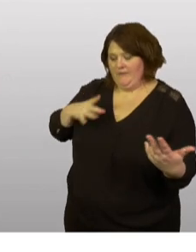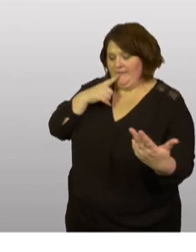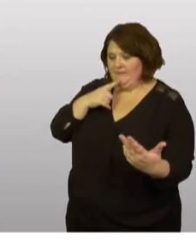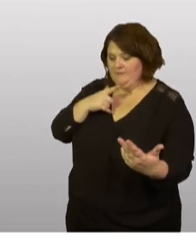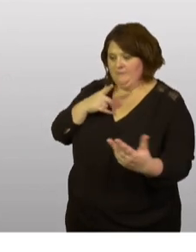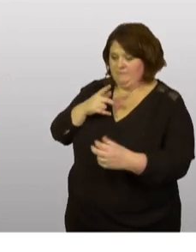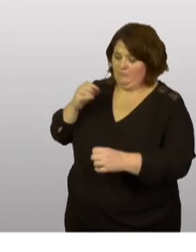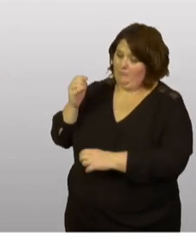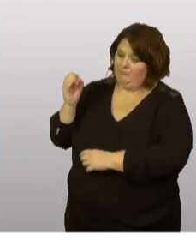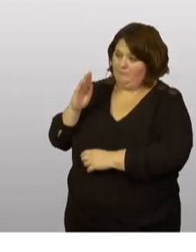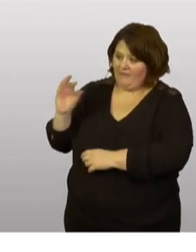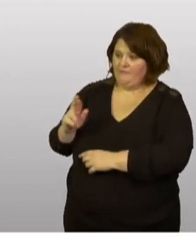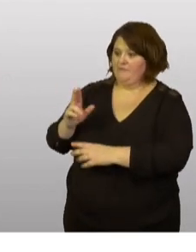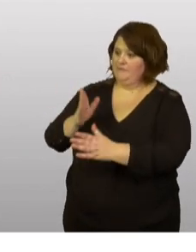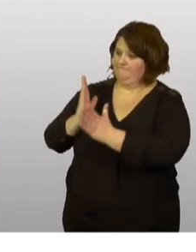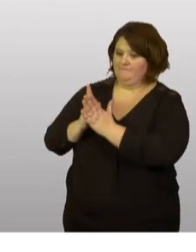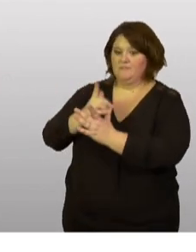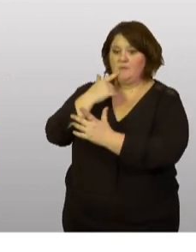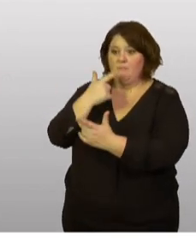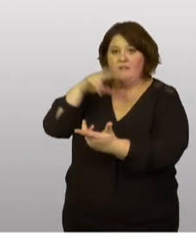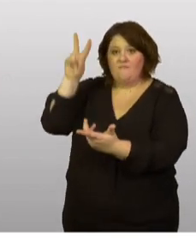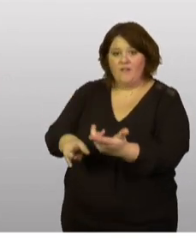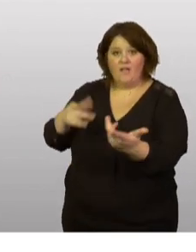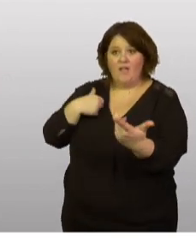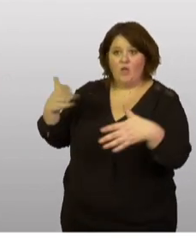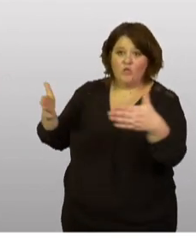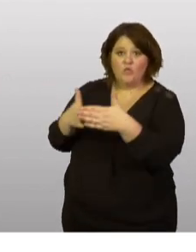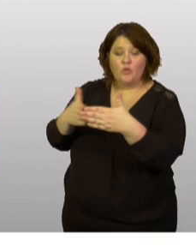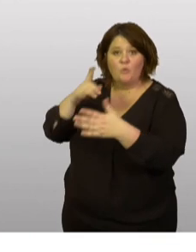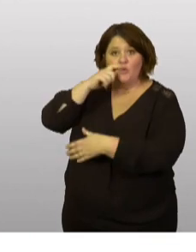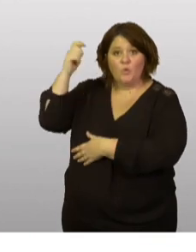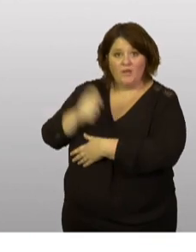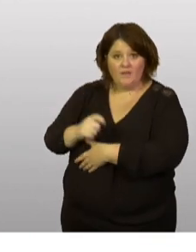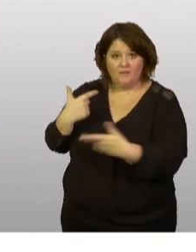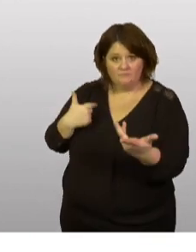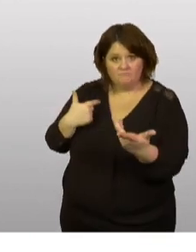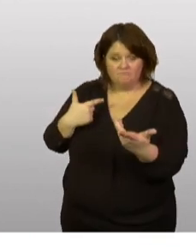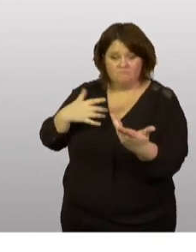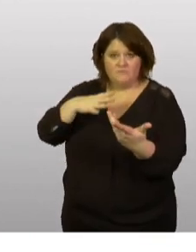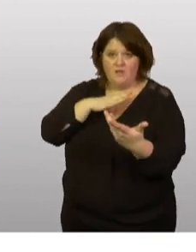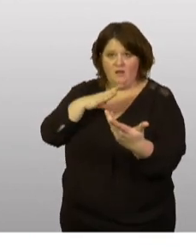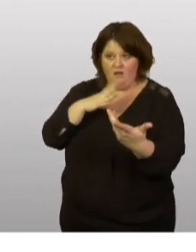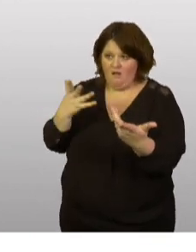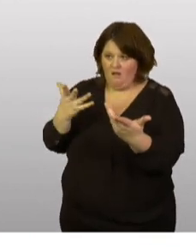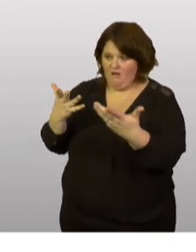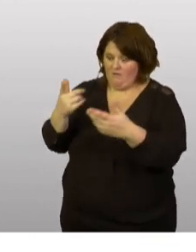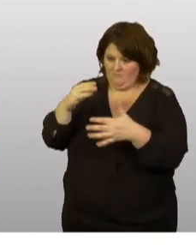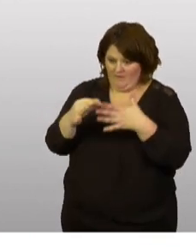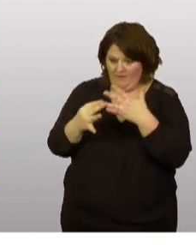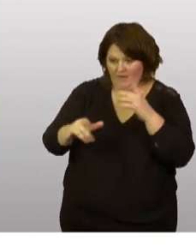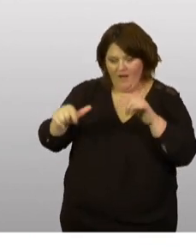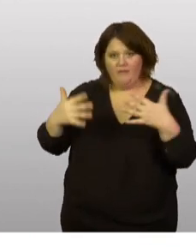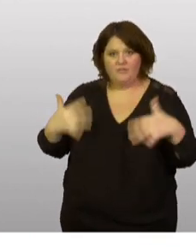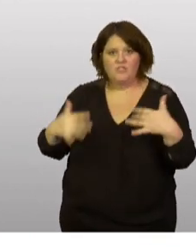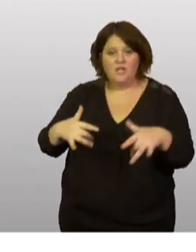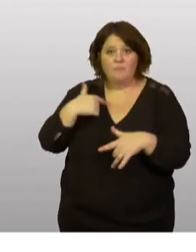clairement à votre seconde question. Les demandes ukrainiennes concernent des matériels dont nous disposerions d'ores et déjà et dont il convient dans